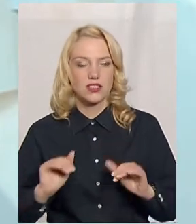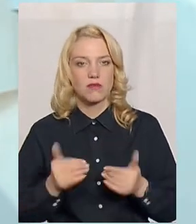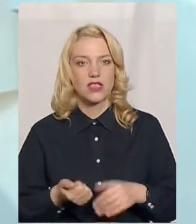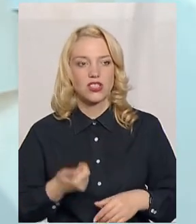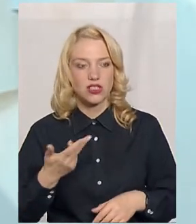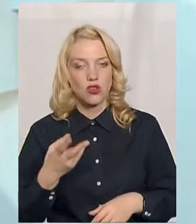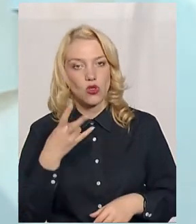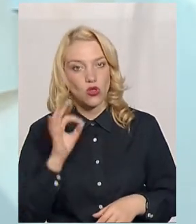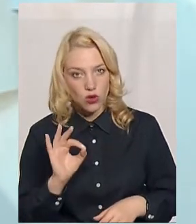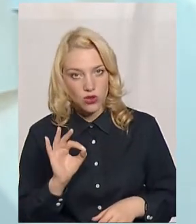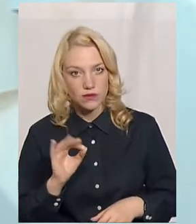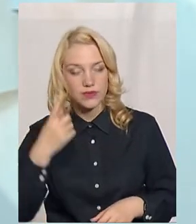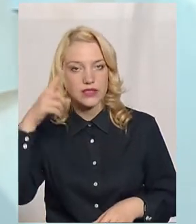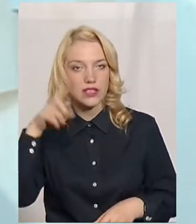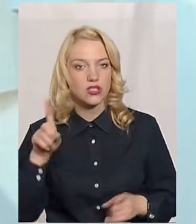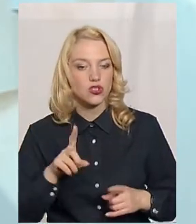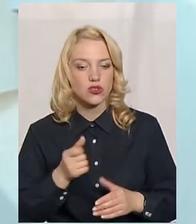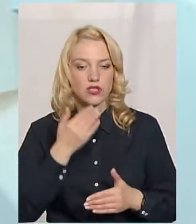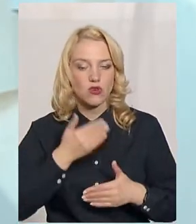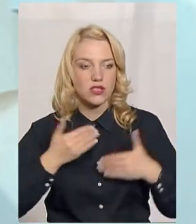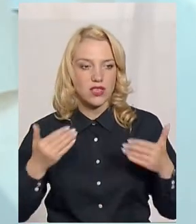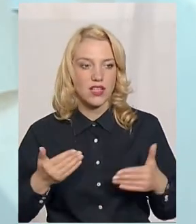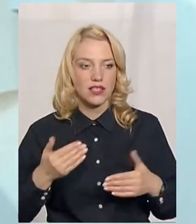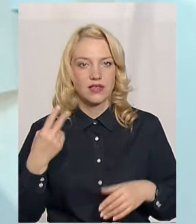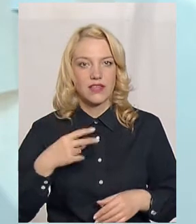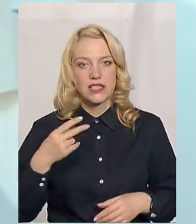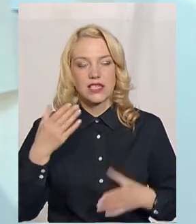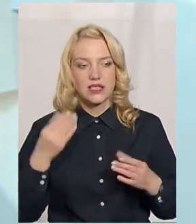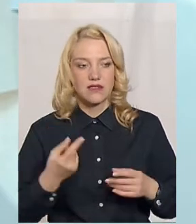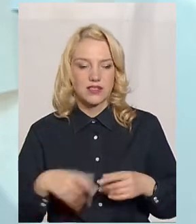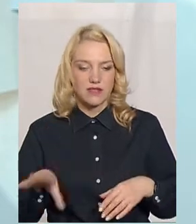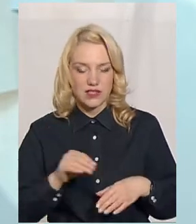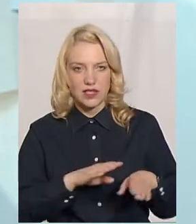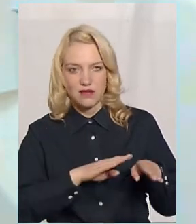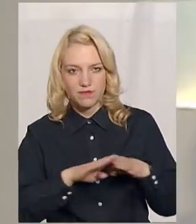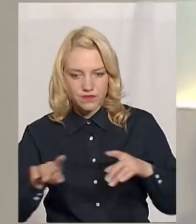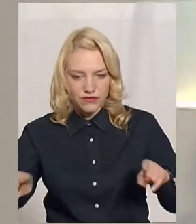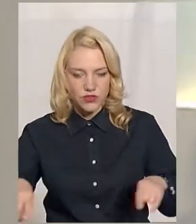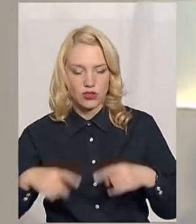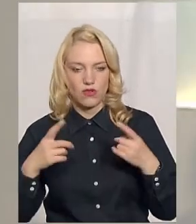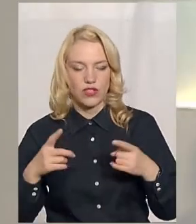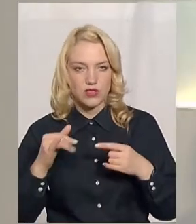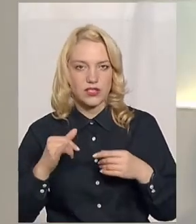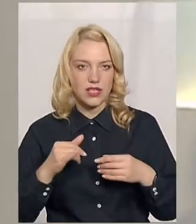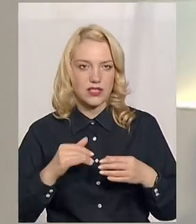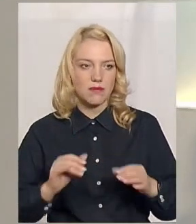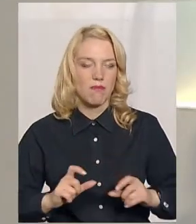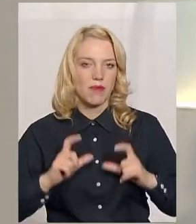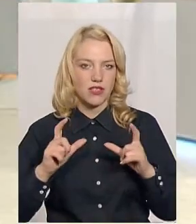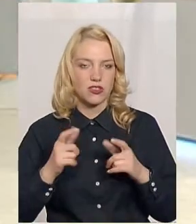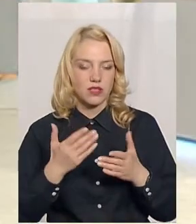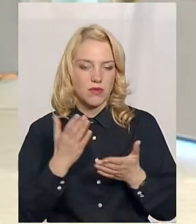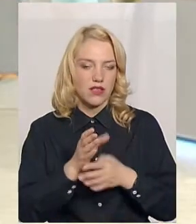кількість. Але знаєте, що за останні дні в 20 все це відновилось, навіть трошечки збільшилось. Ми маємо